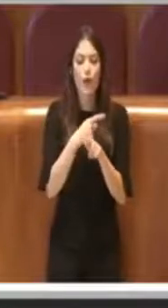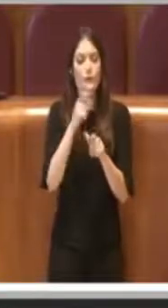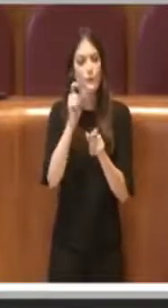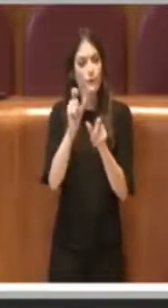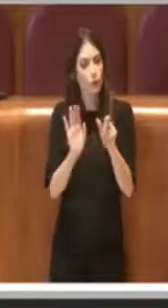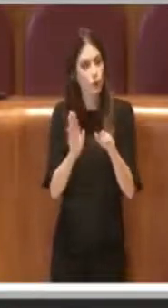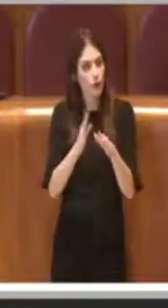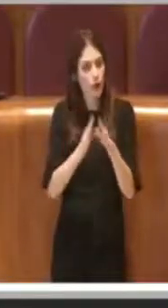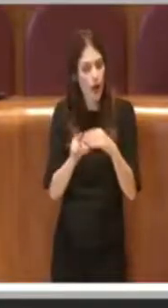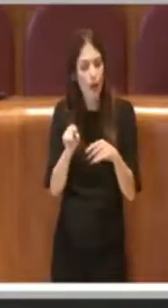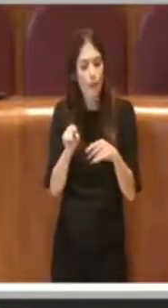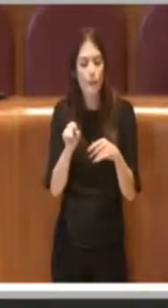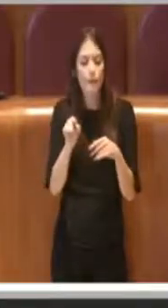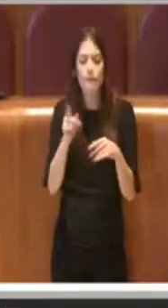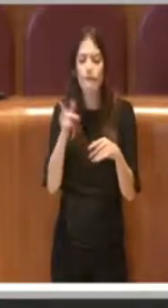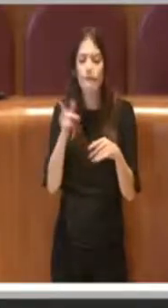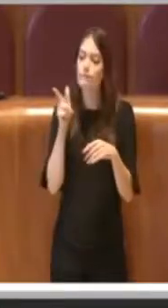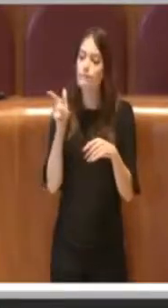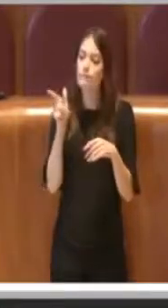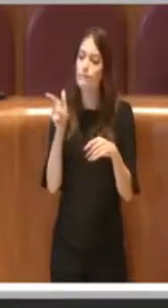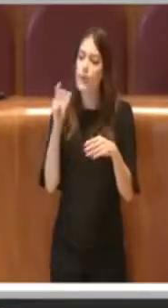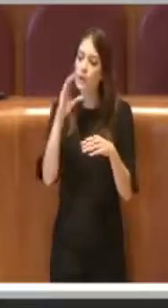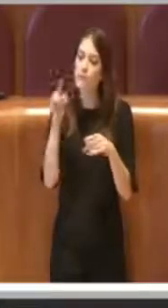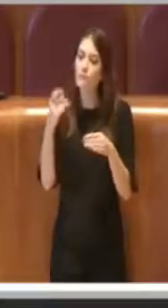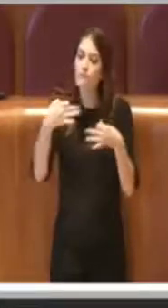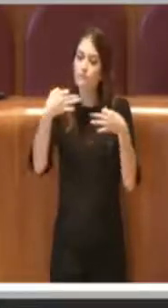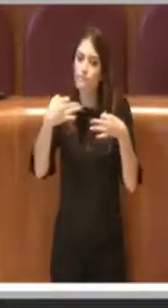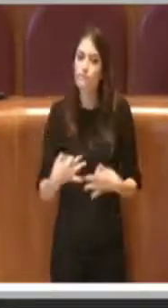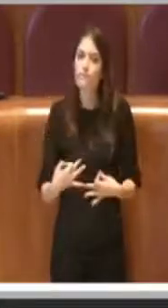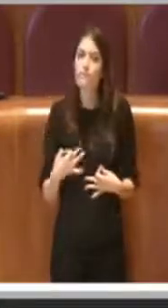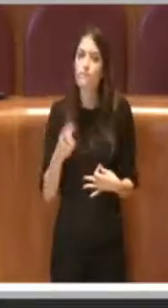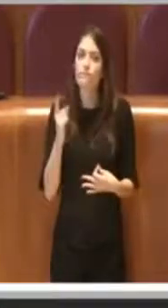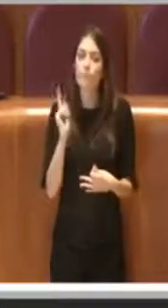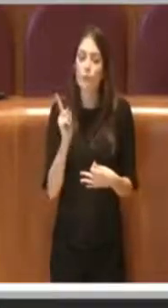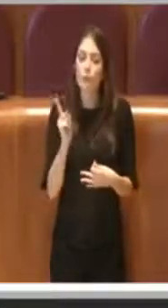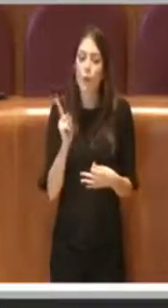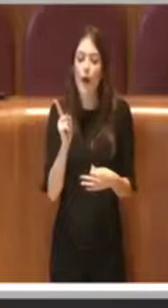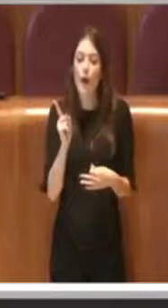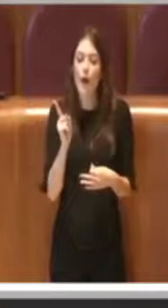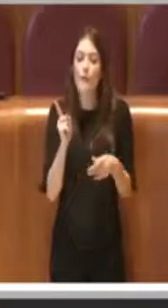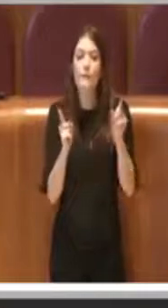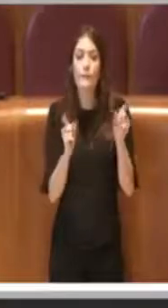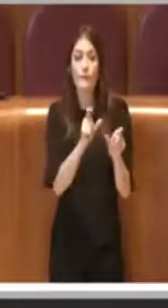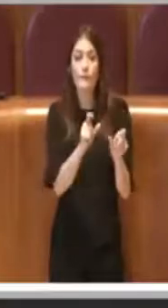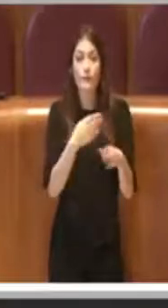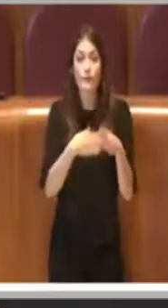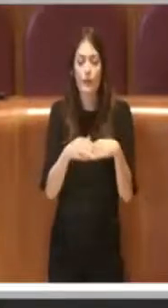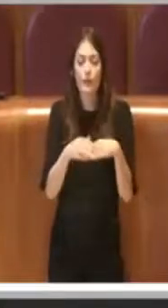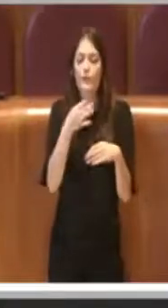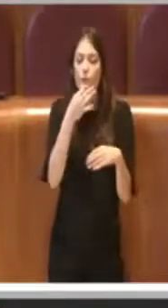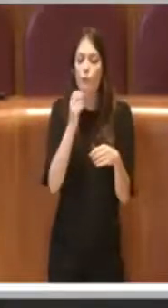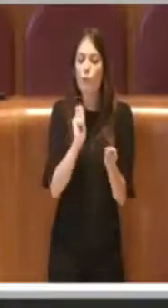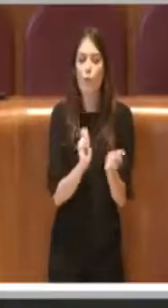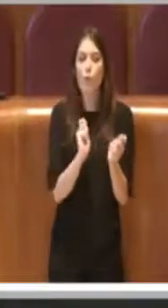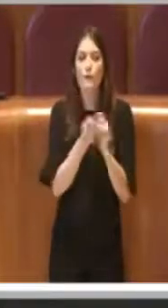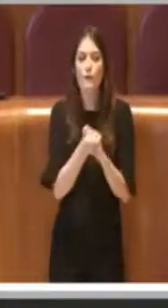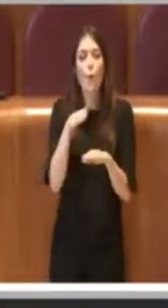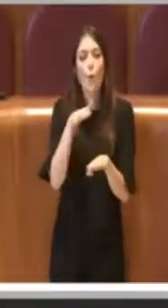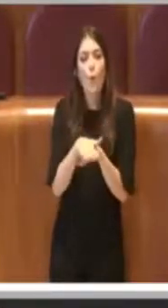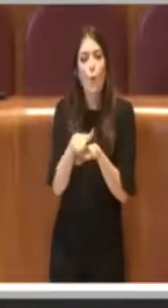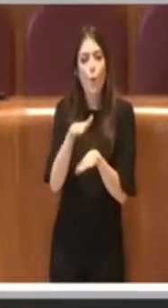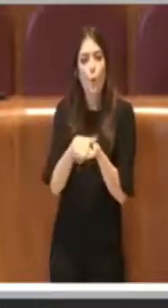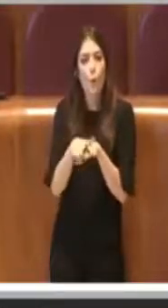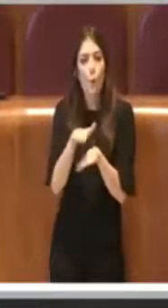deciso insieme all'osservatorio di permettere ai fruttori del servizio di modificare per il periodo emergenziale l'utilizzo dello